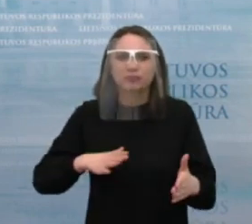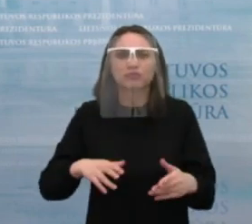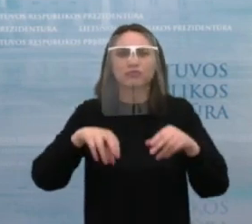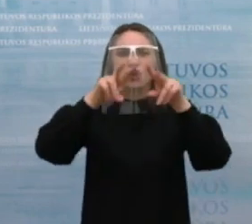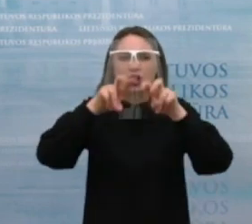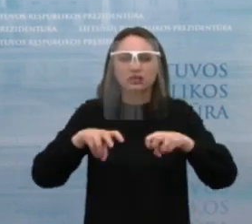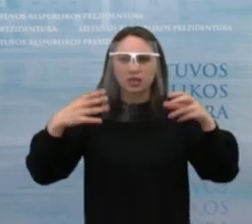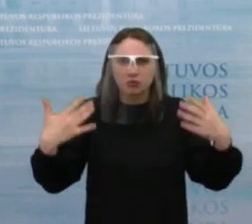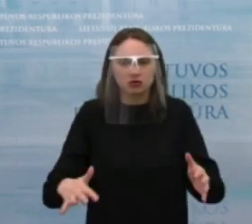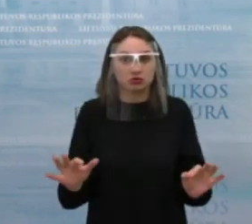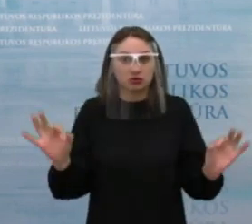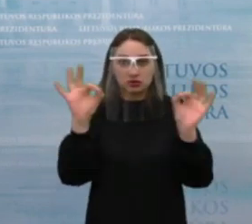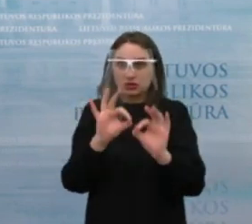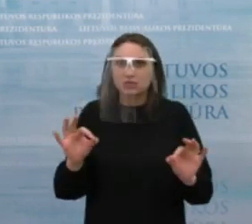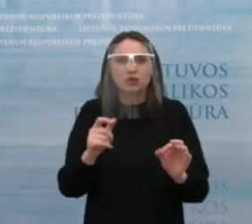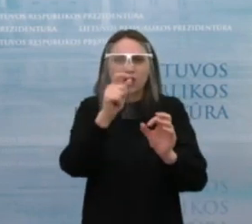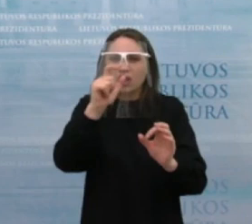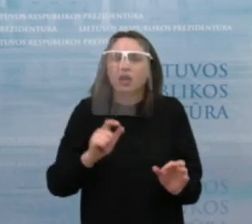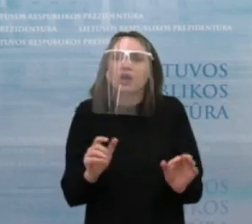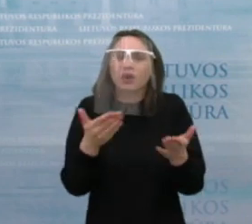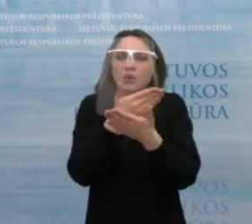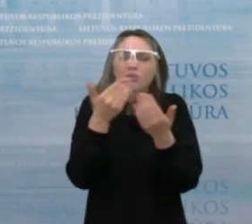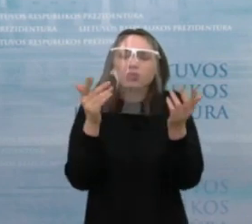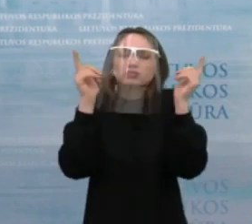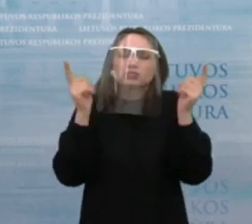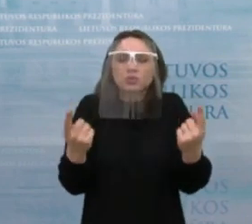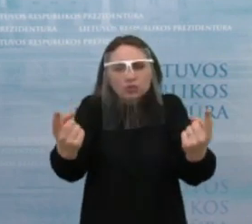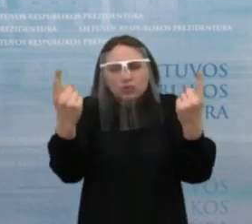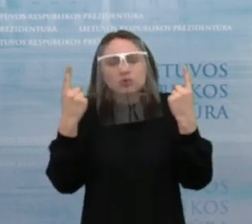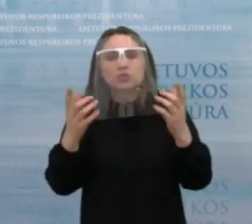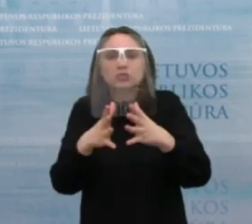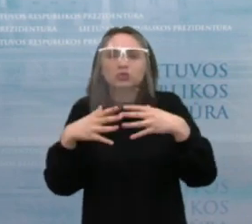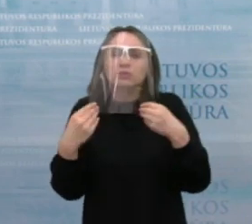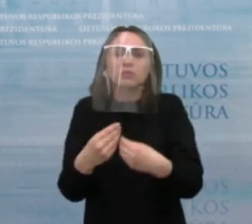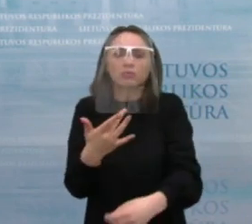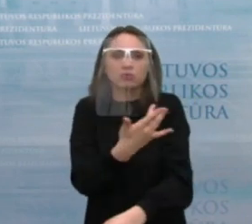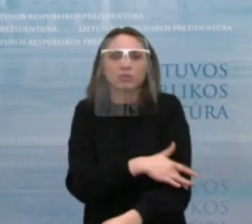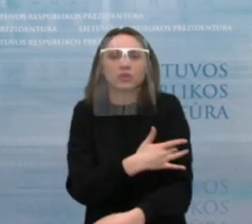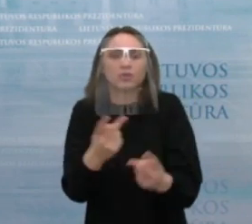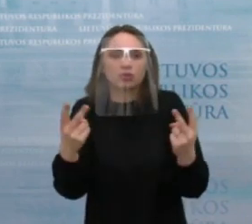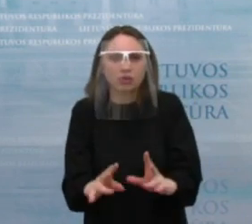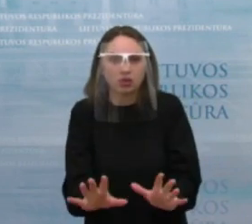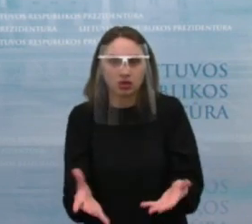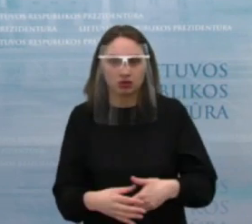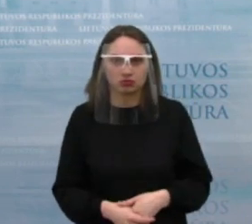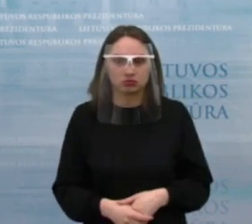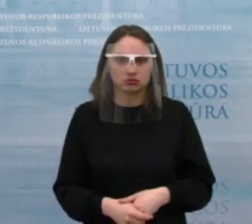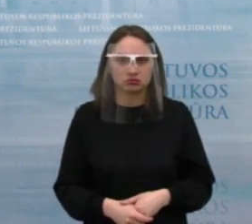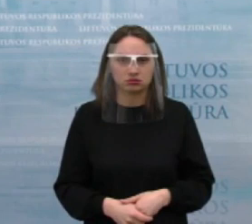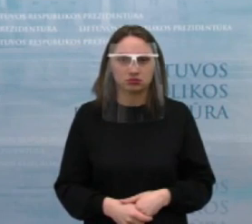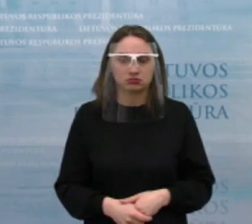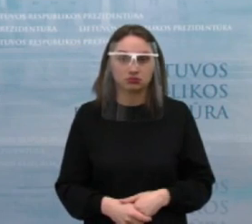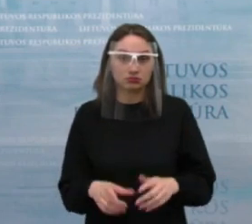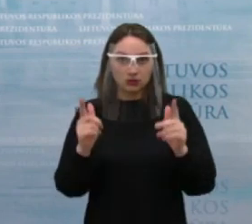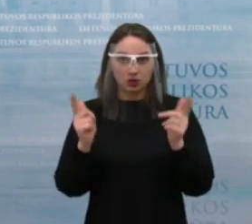tyrimai. Ar iki šiol nėra aišku, kokių paslaugų labiausiai reikia šeimoms ir kodėl tas nėra aišku. Nes